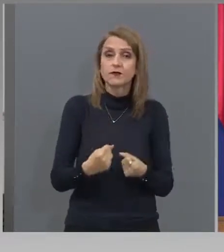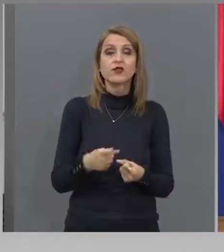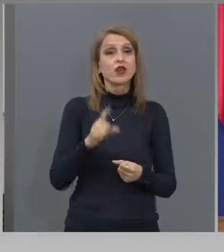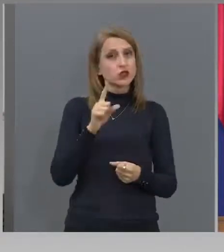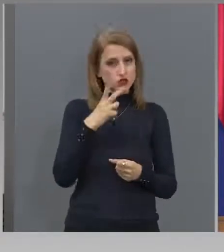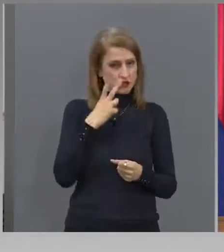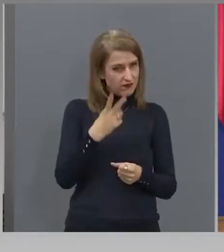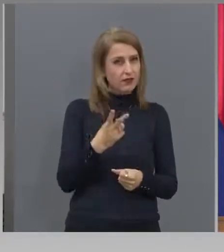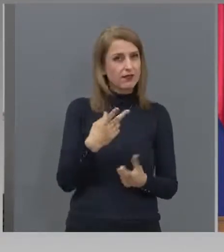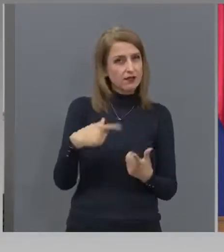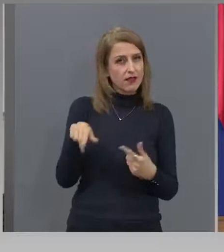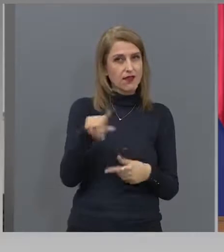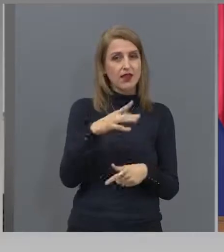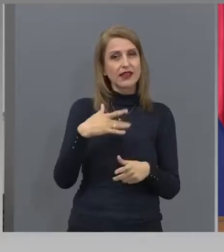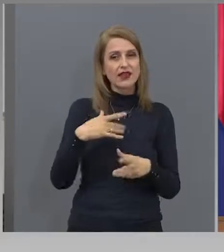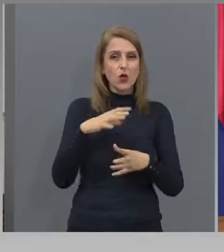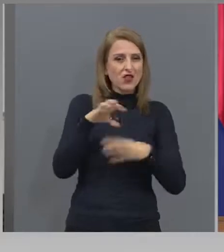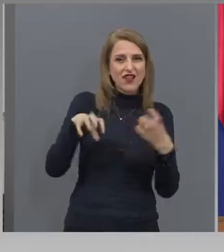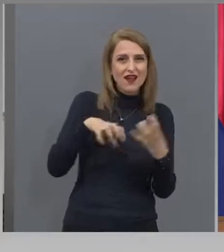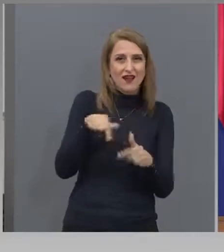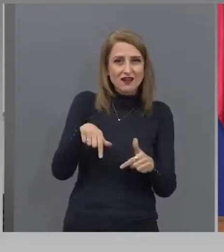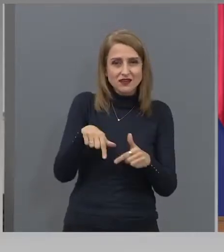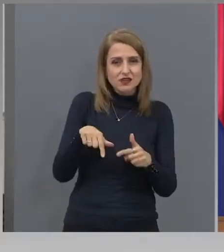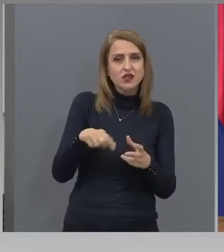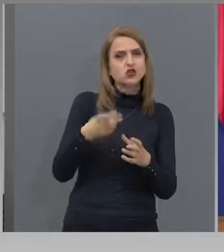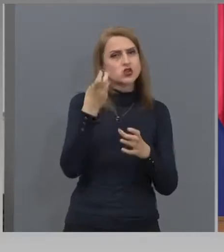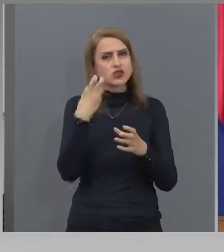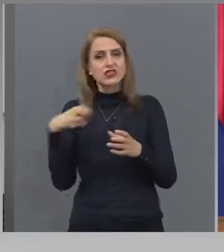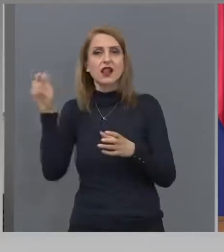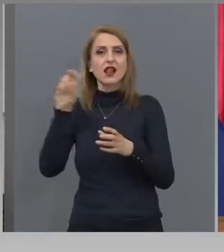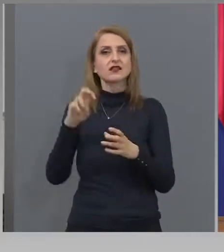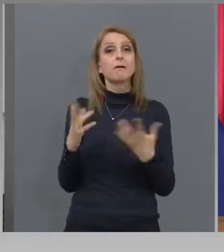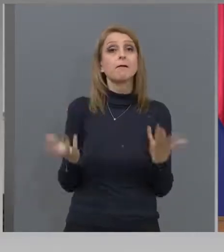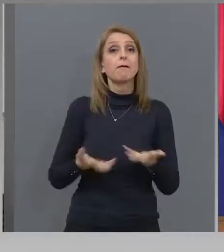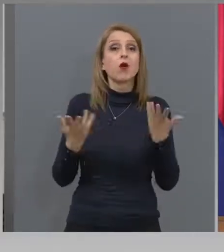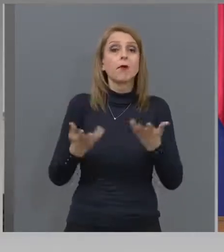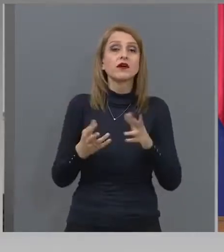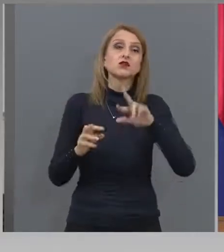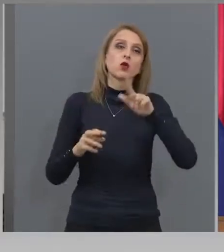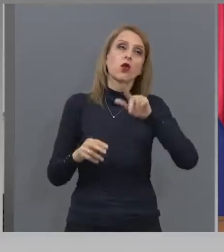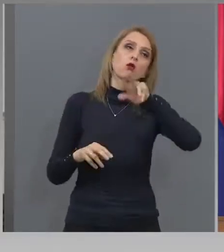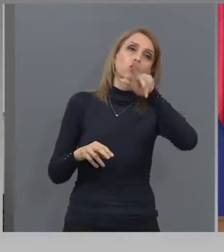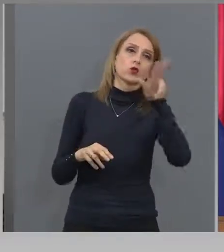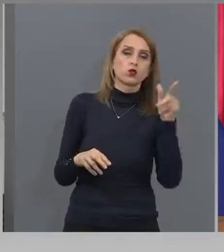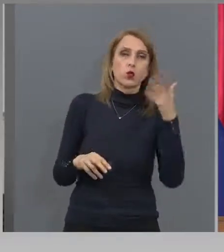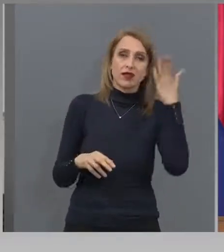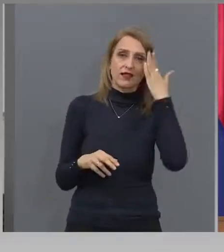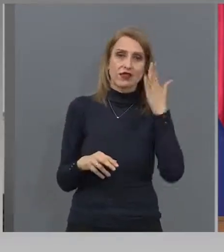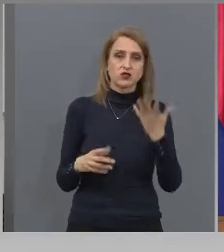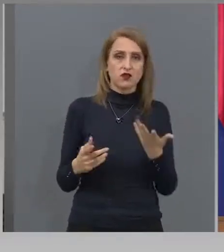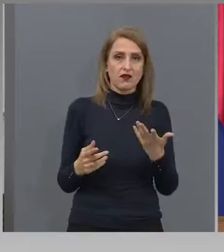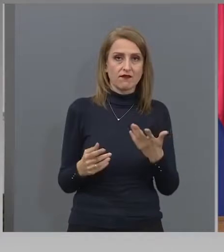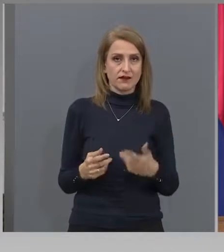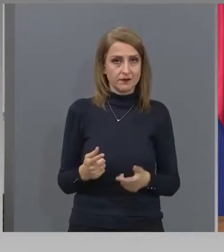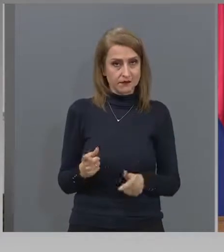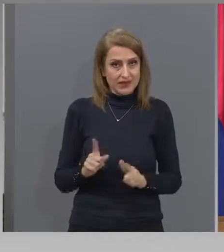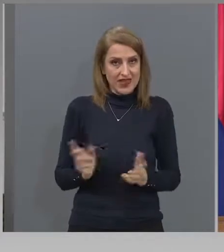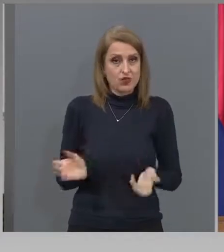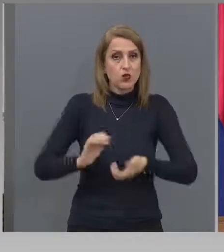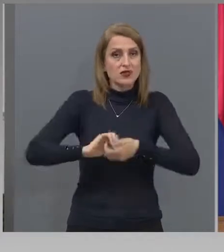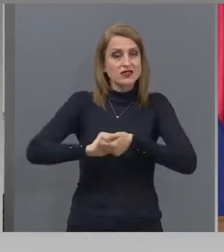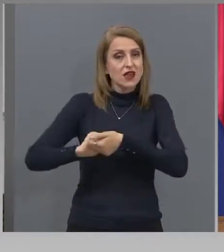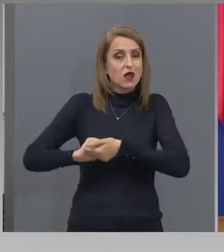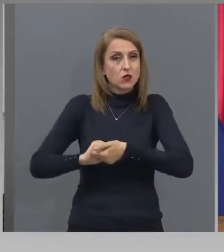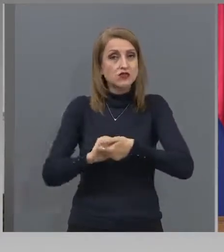излезаме по-бързо от други държави. като съюз. Защото вече